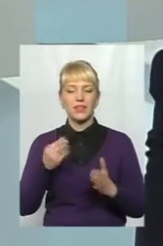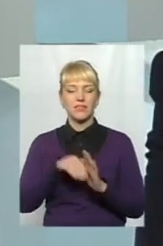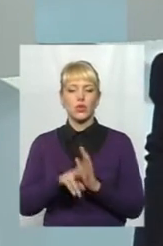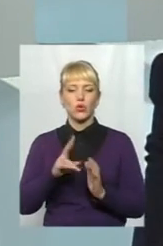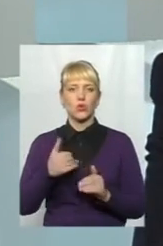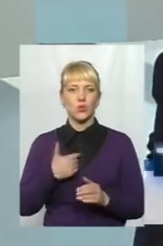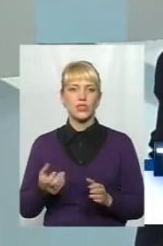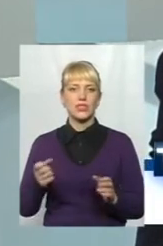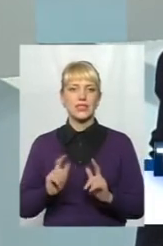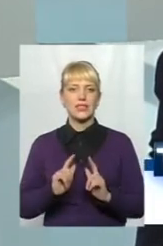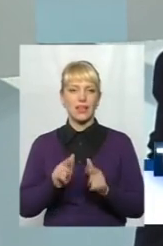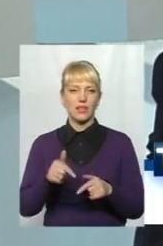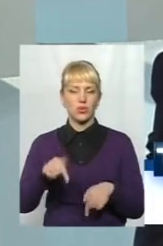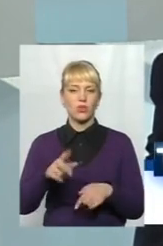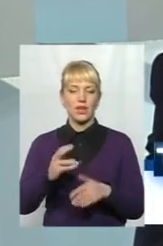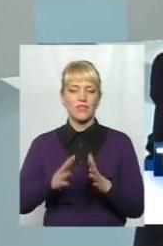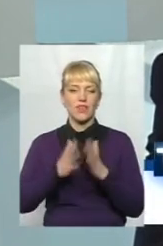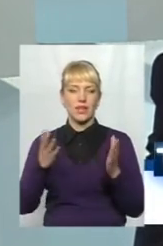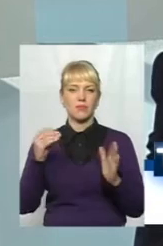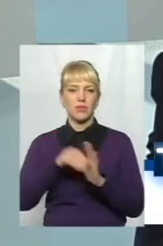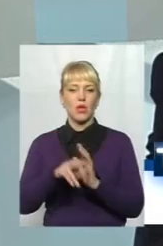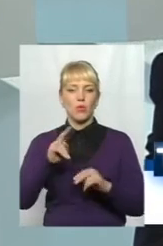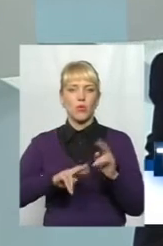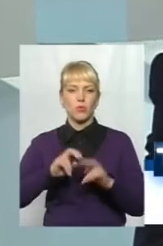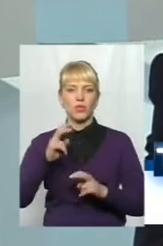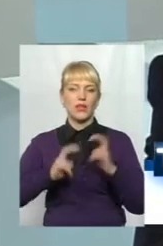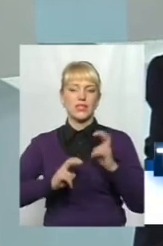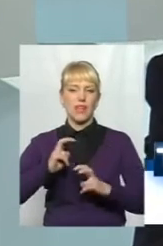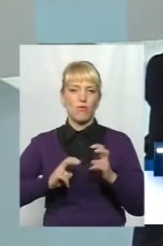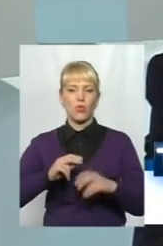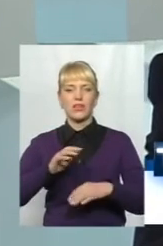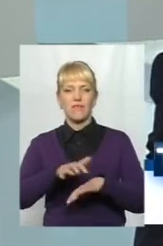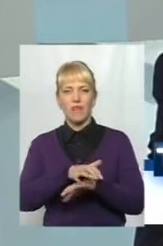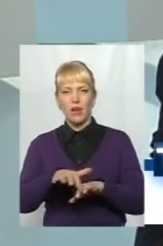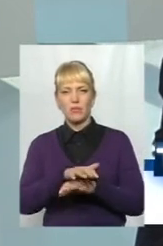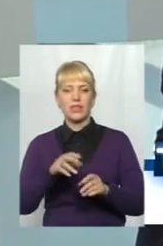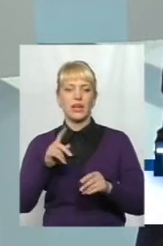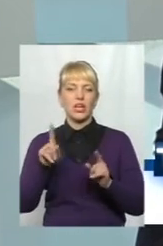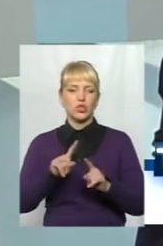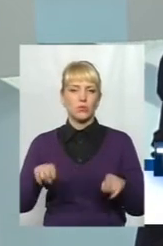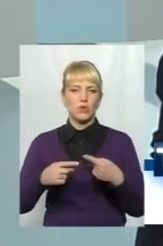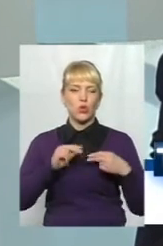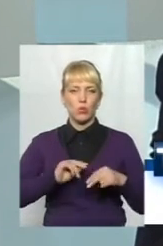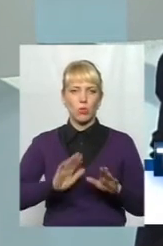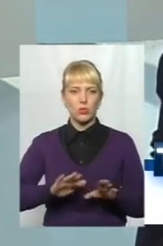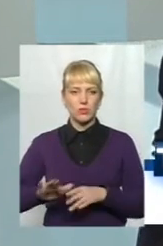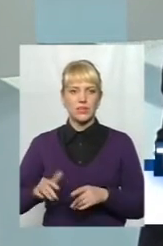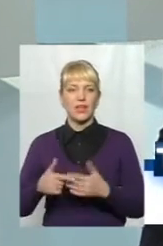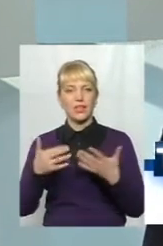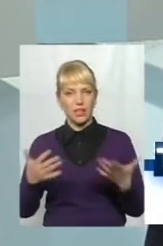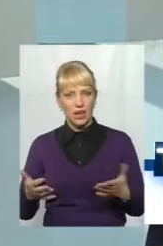інвестиціями, побудувати тут фабрики, зводи, створити робочі місця, творити додану вартість і так далі.